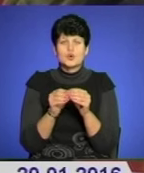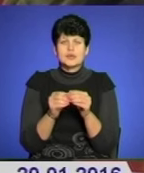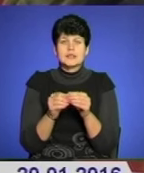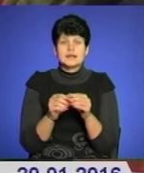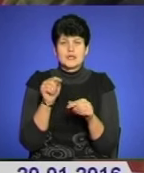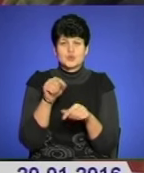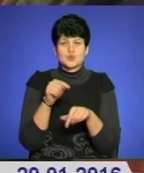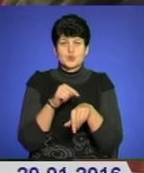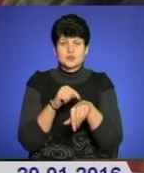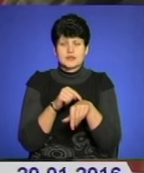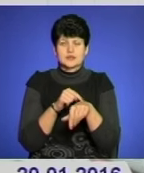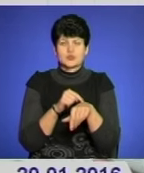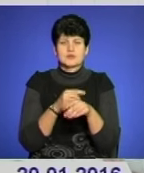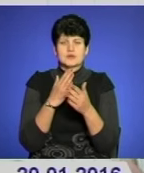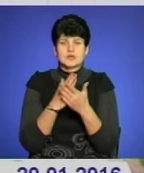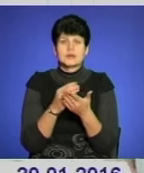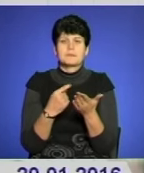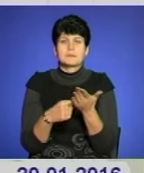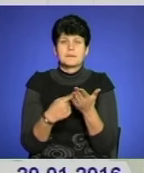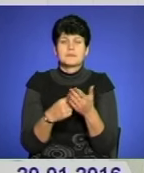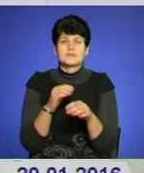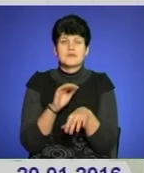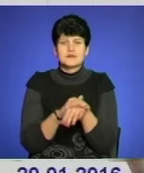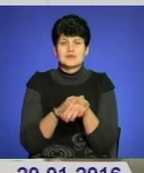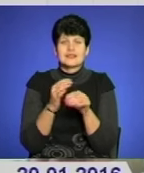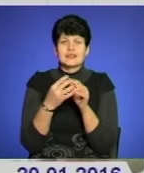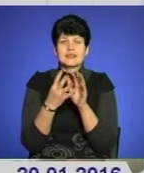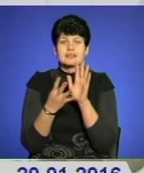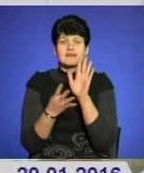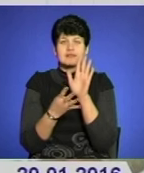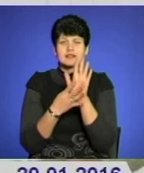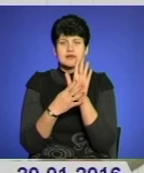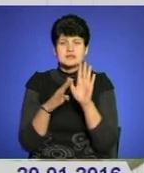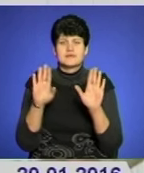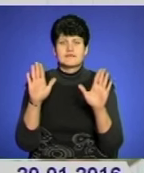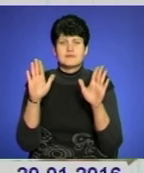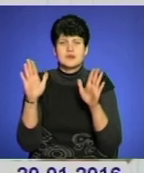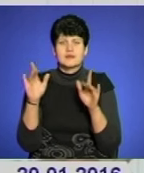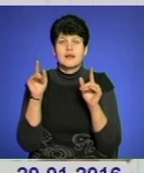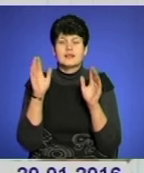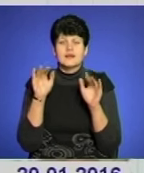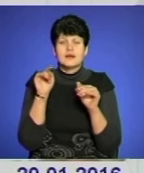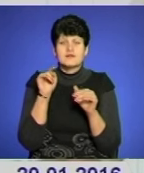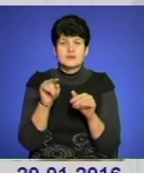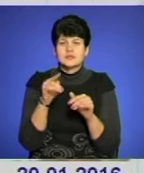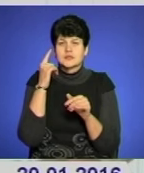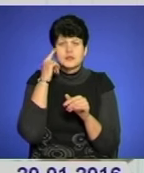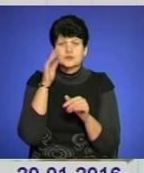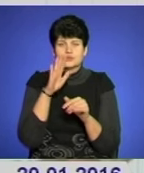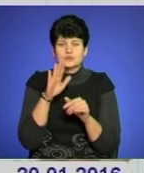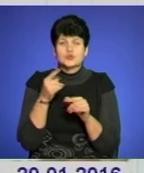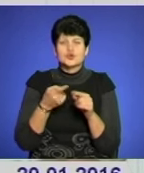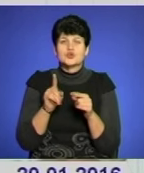годину підтверджено лабораторно 19 випадків. Нехай вас не вводить оману, що це